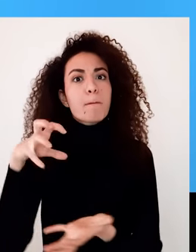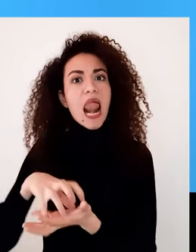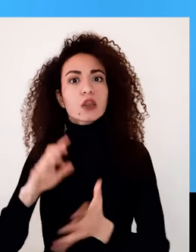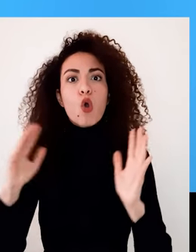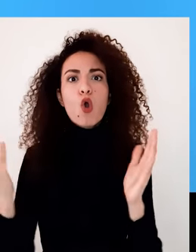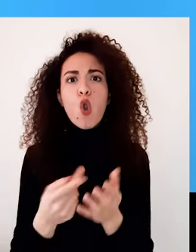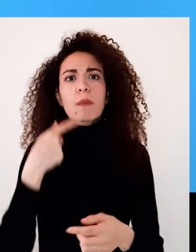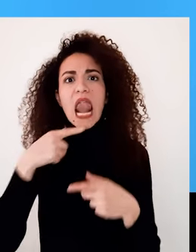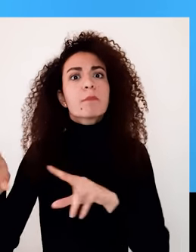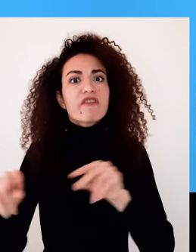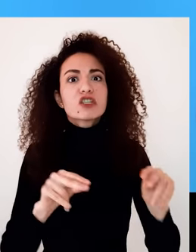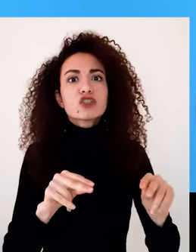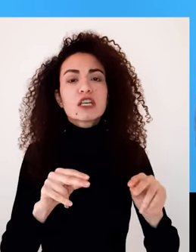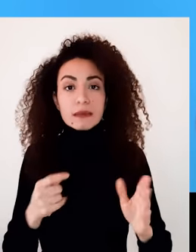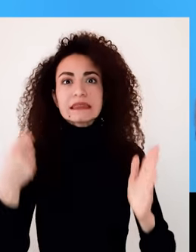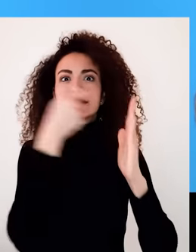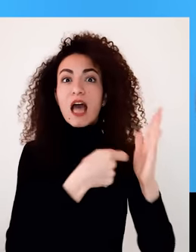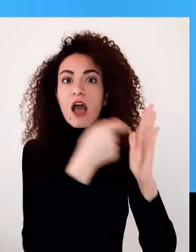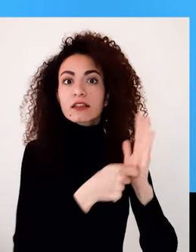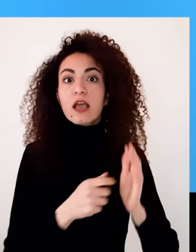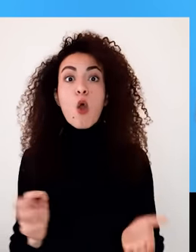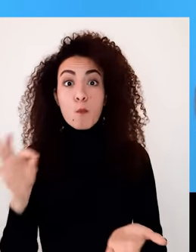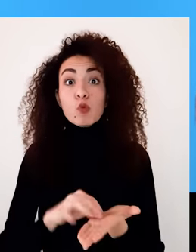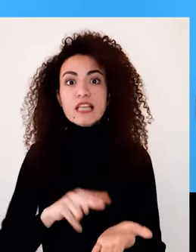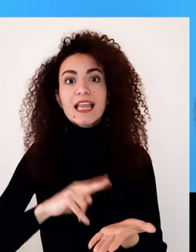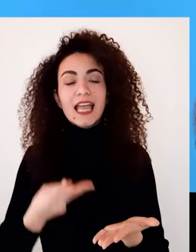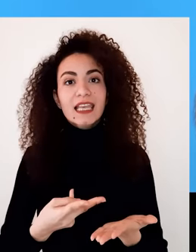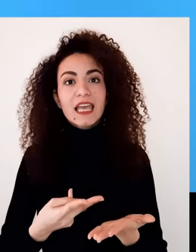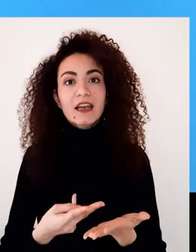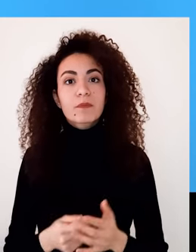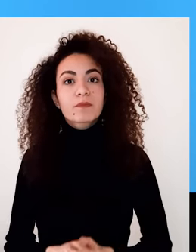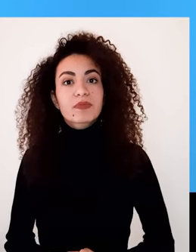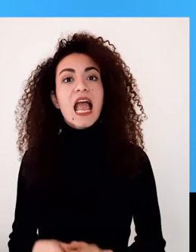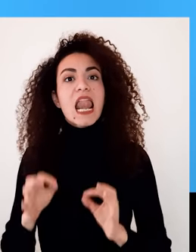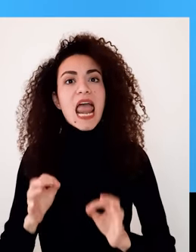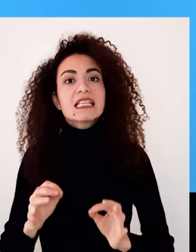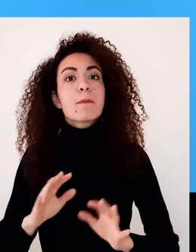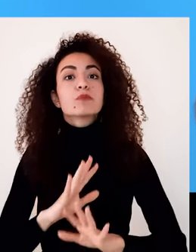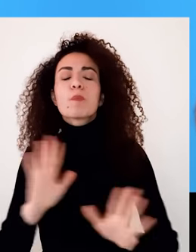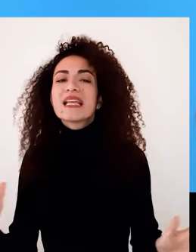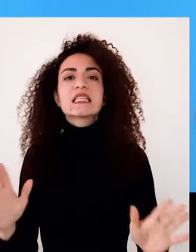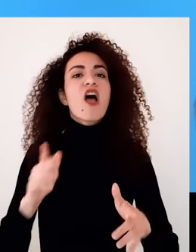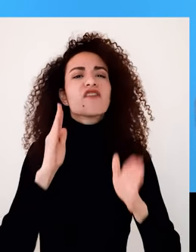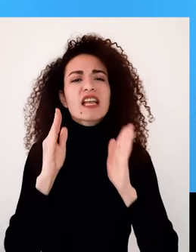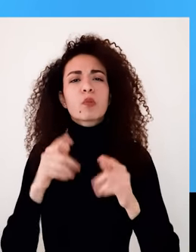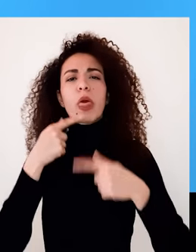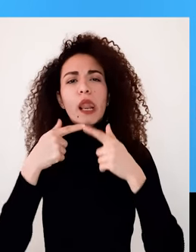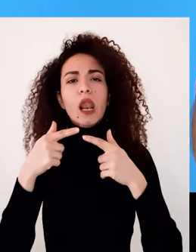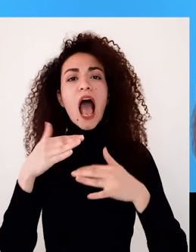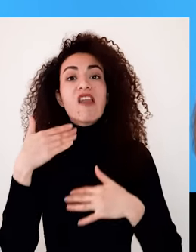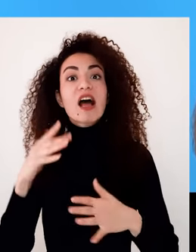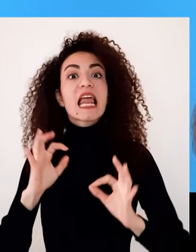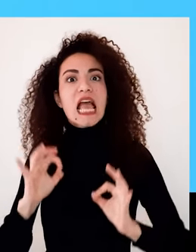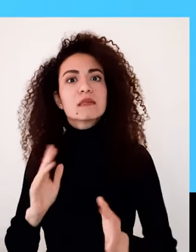شبكات مواقع التواصل لابد أن تترافق بأغلب الأحيان بمناصرة بقلب الواقع مع الأشخاص المعنيين وخاصة